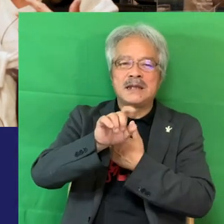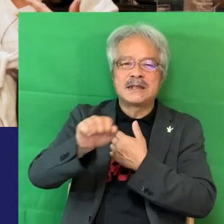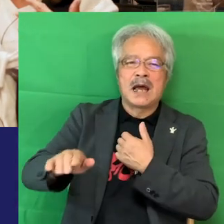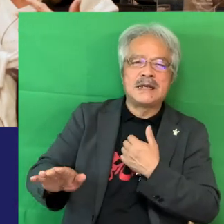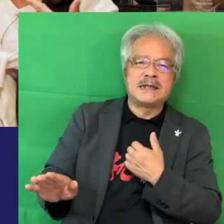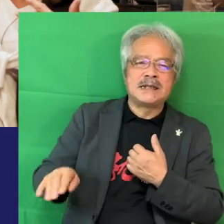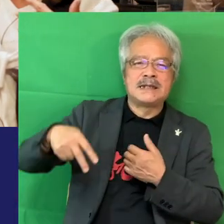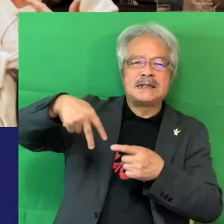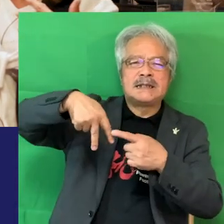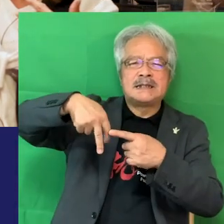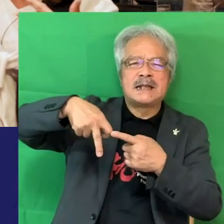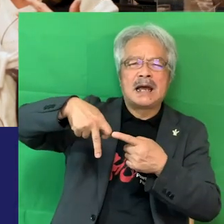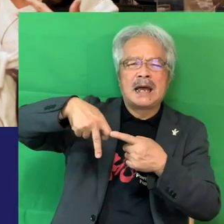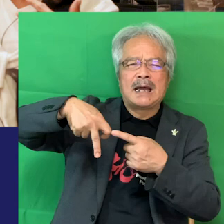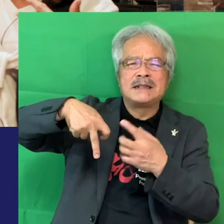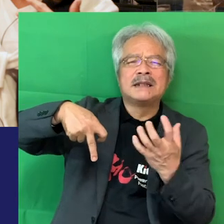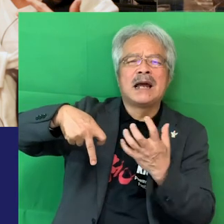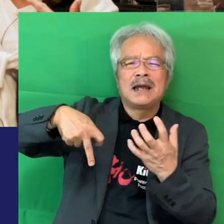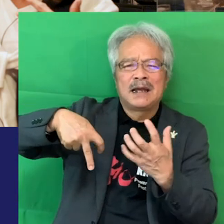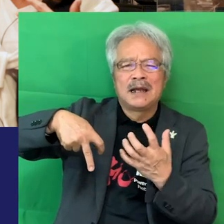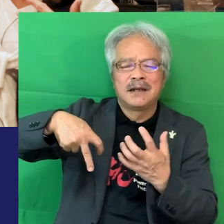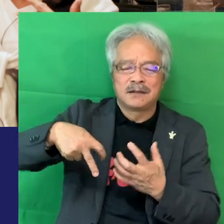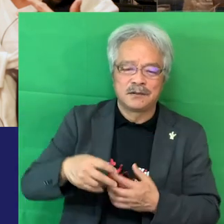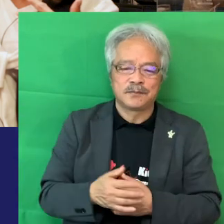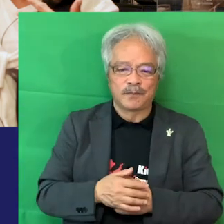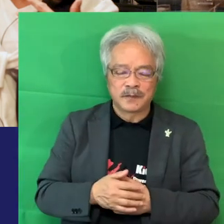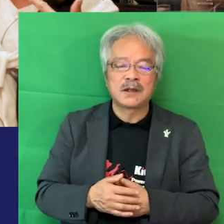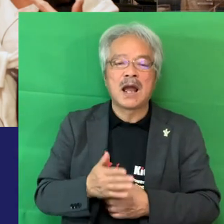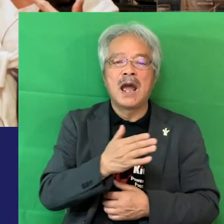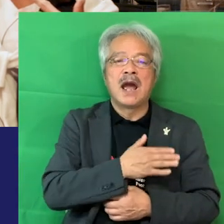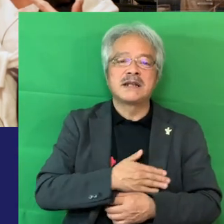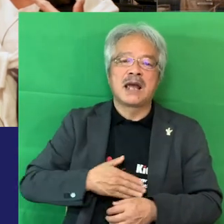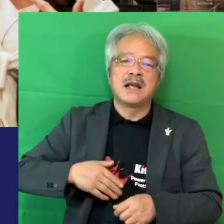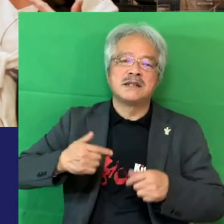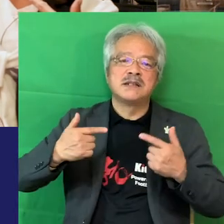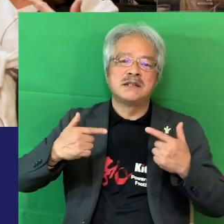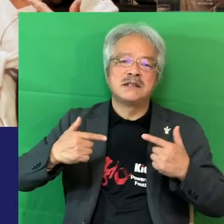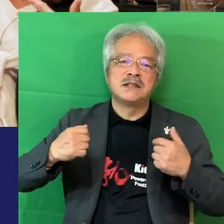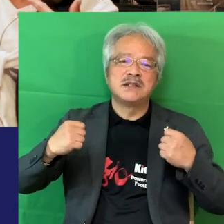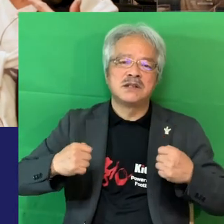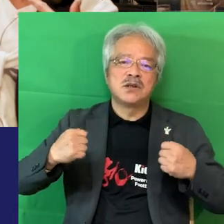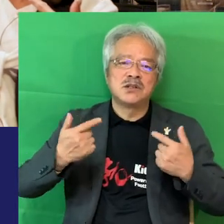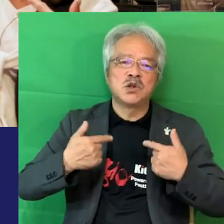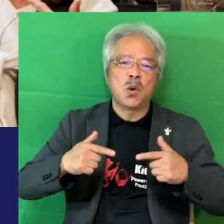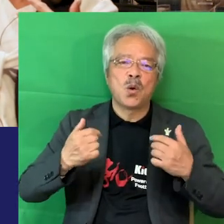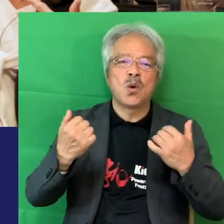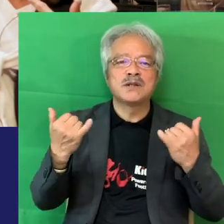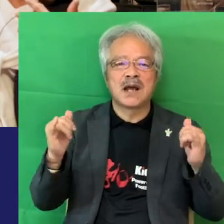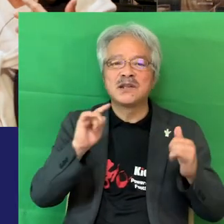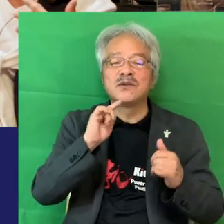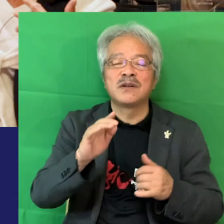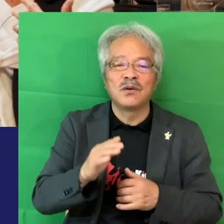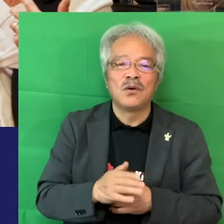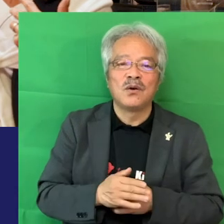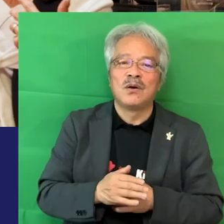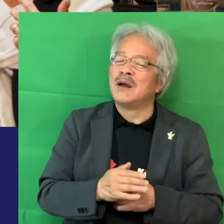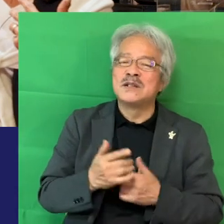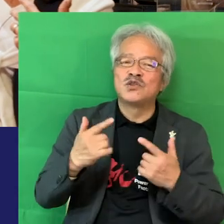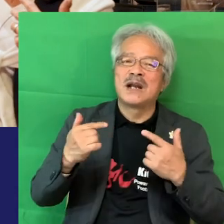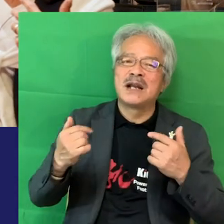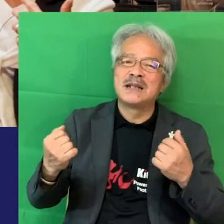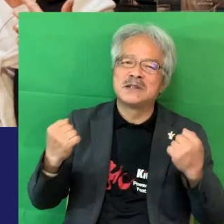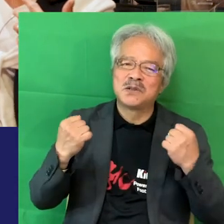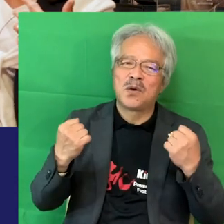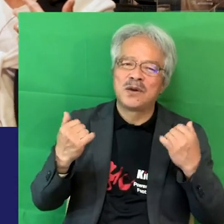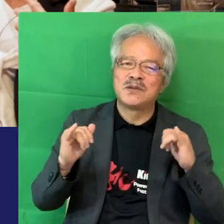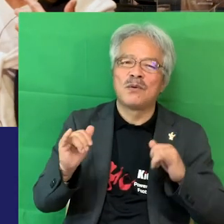健常者っていう言葉あるけど常に健やかなものはいないから多分僕は電動車椅子のサッカーに行くんだろうなと思ったりとかしてますね